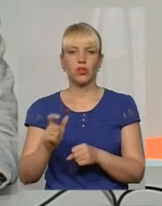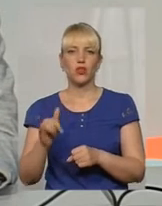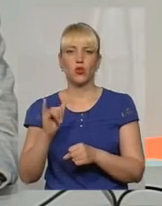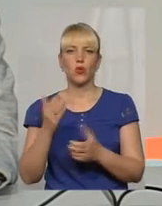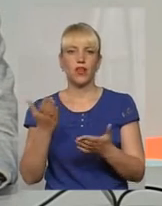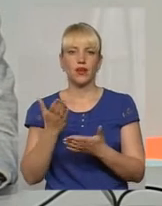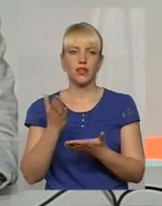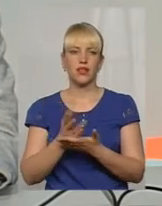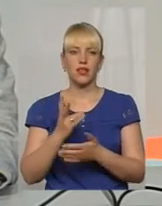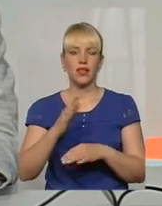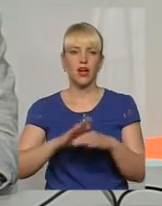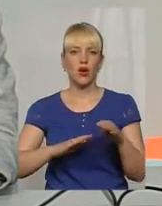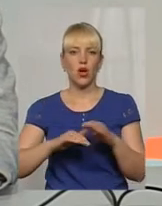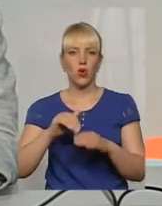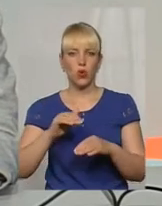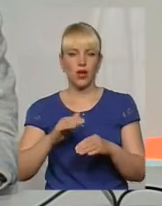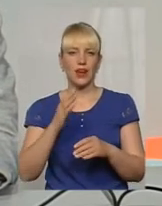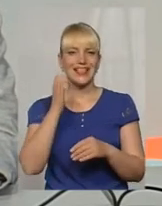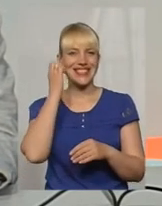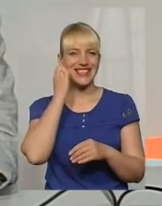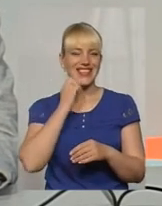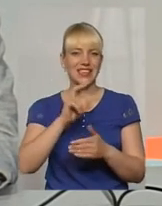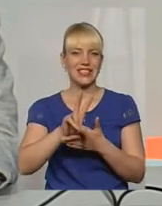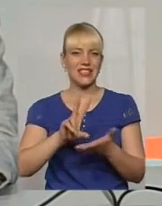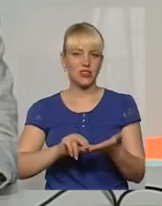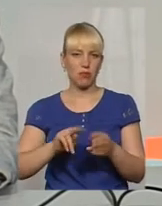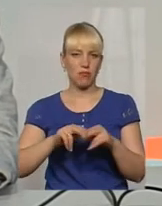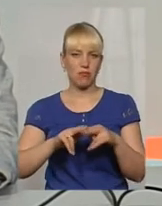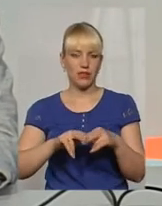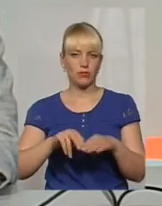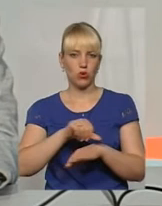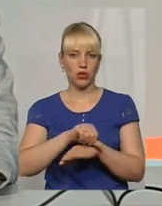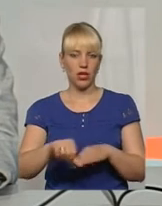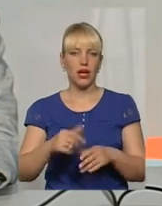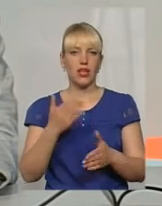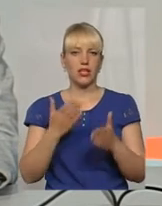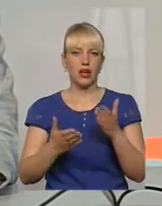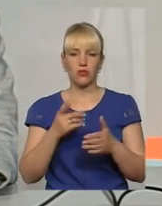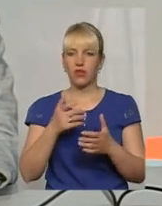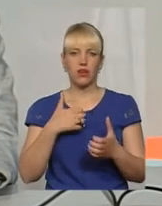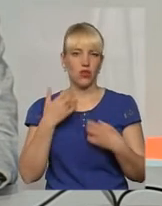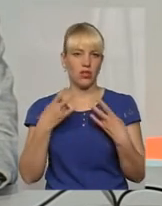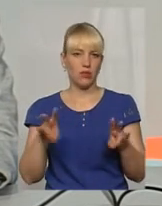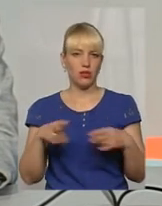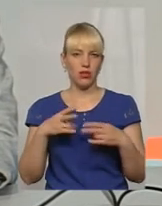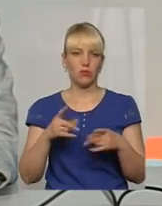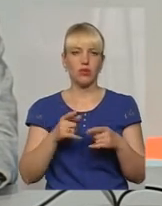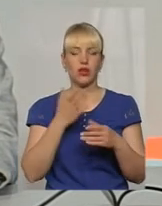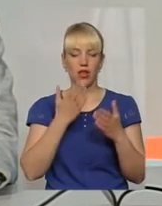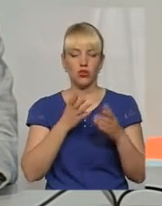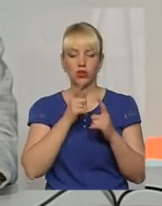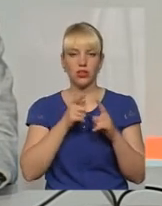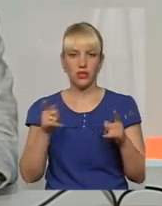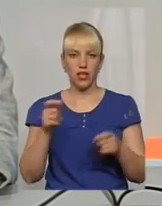яких є на руках паспорт шестерих зразків. Також хочеться сказати їм, що вони не хвилювалися, тому що якщо термін дії такого